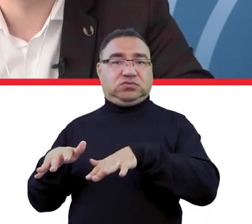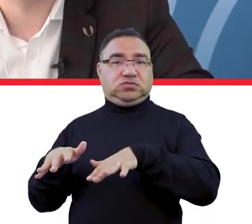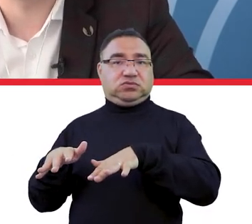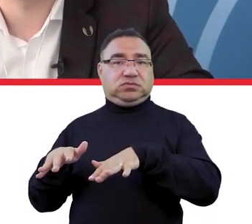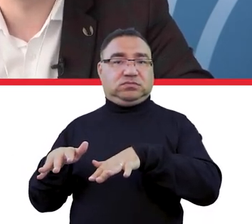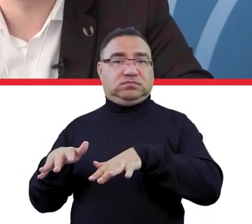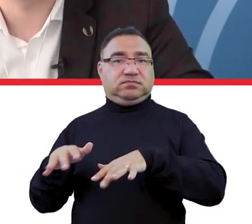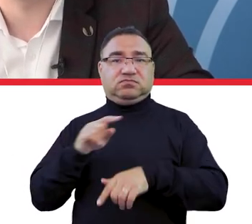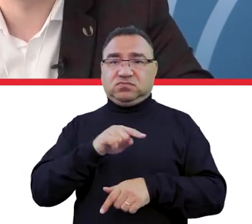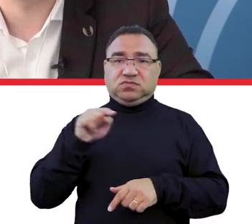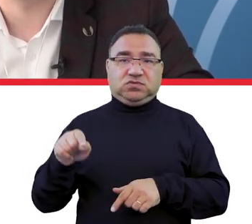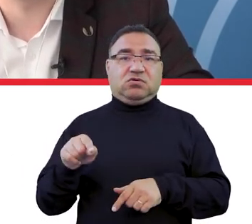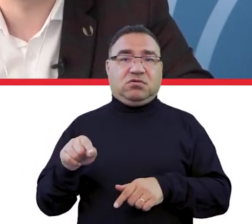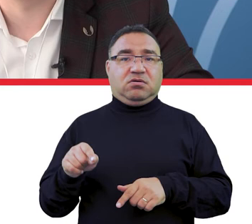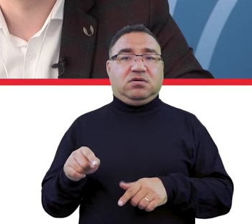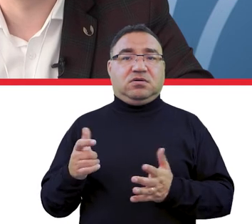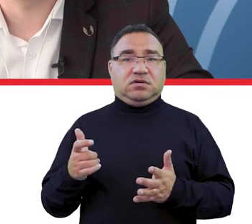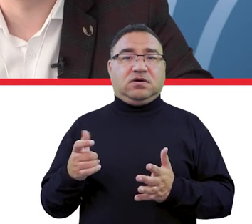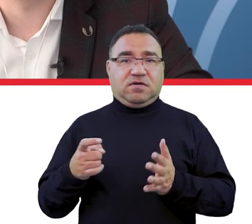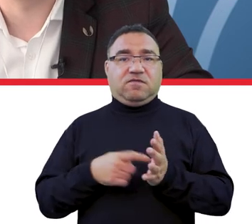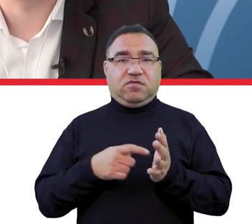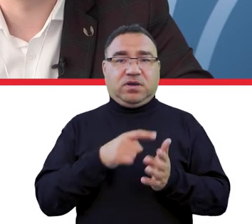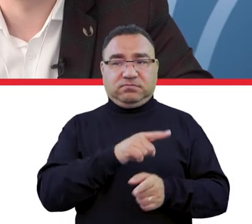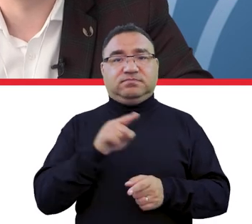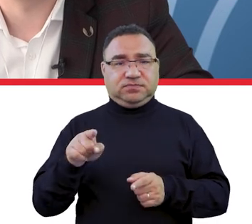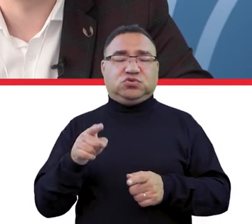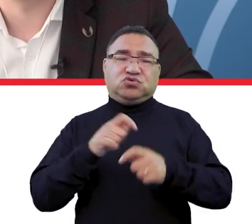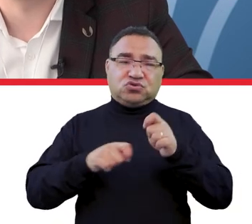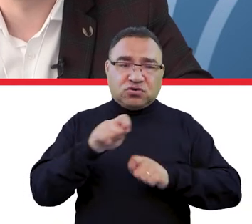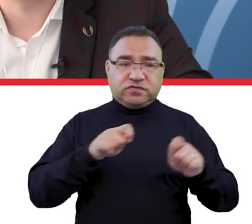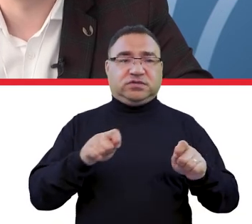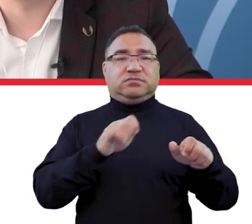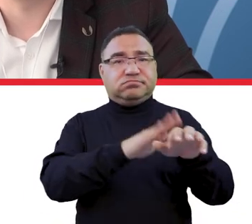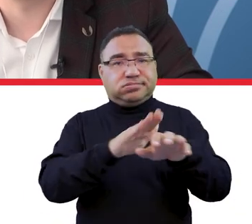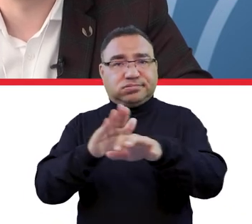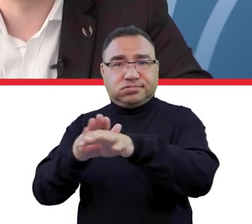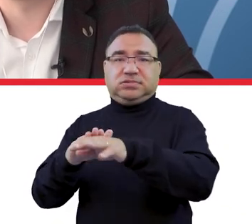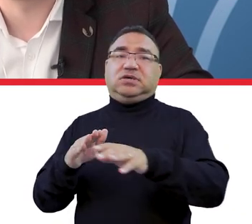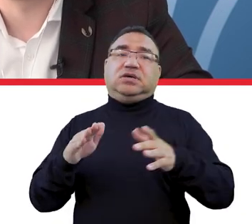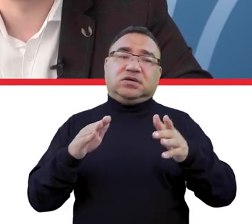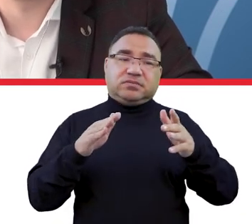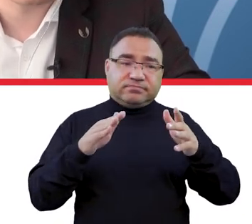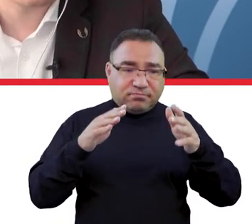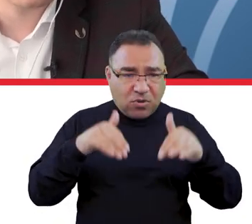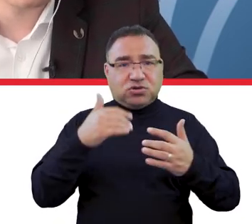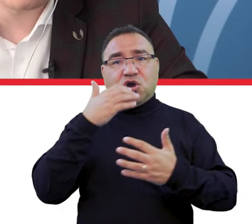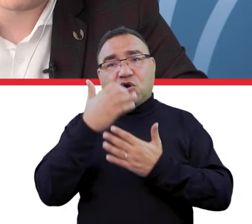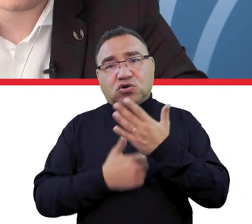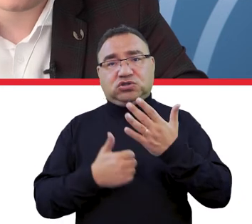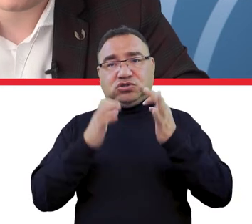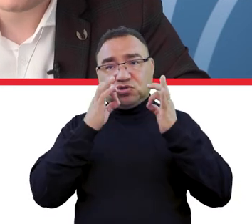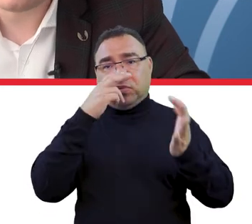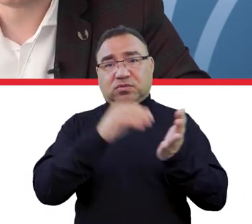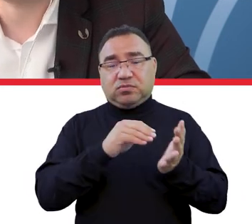to już jest w wielu przypadkach rozwiązane i dobrze rozwiązane. Można korzystać z